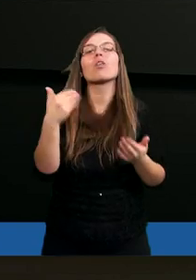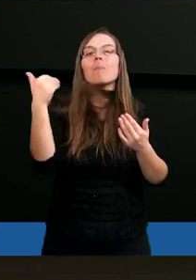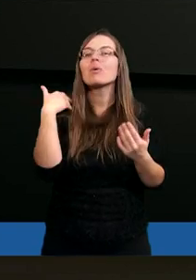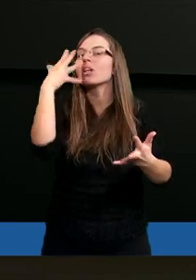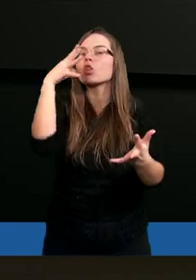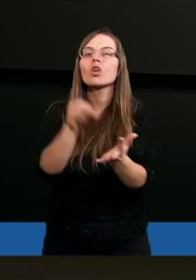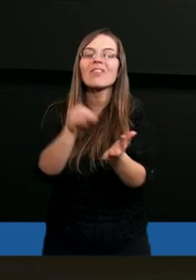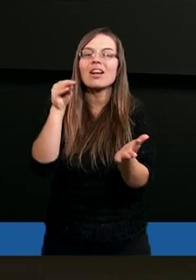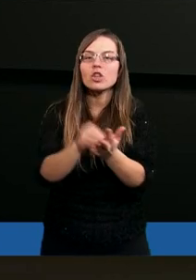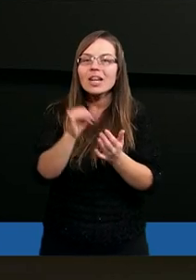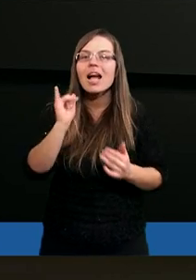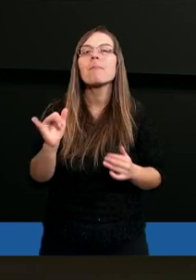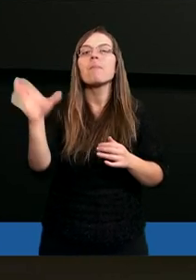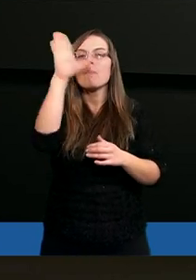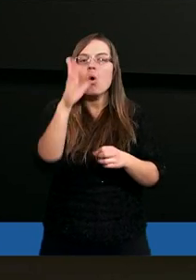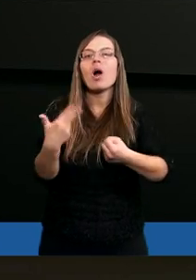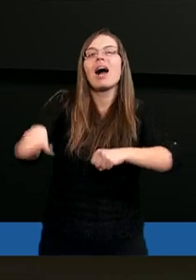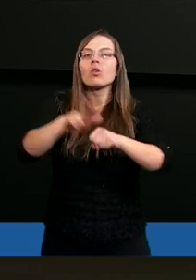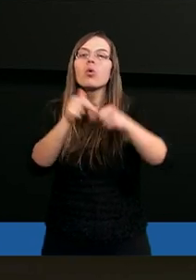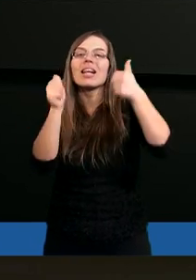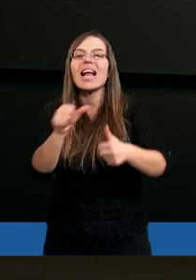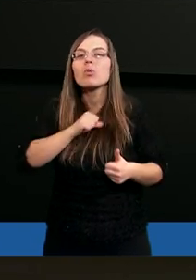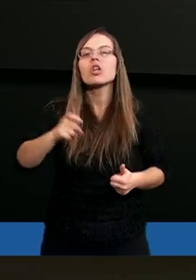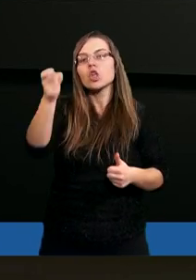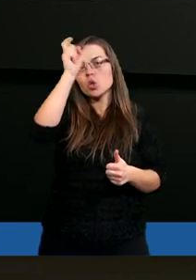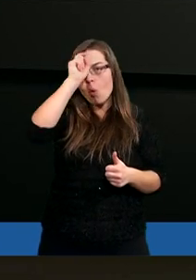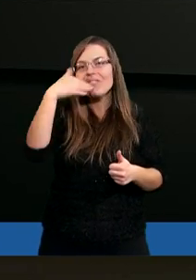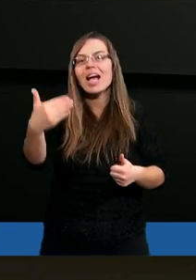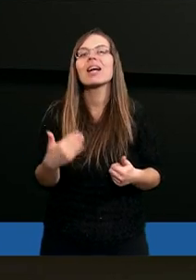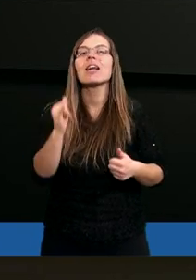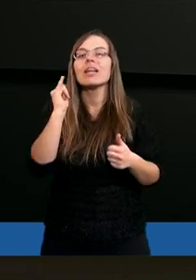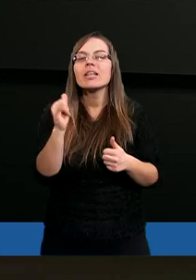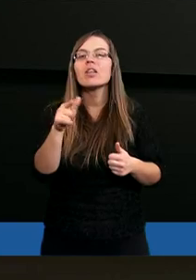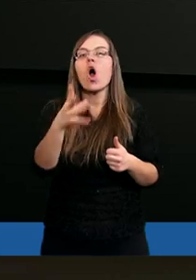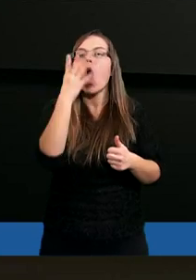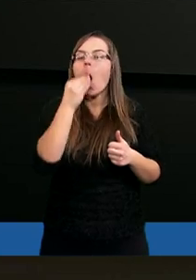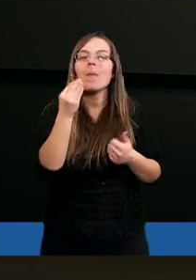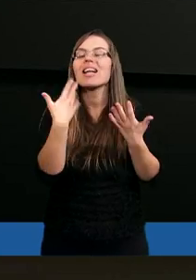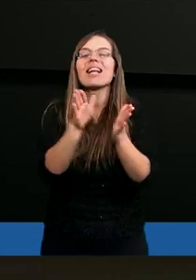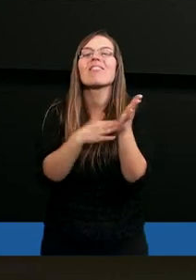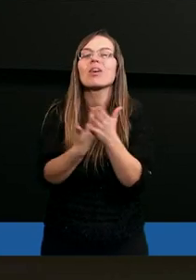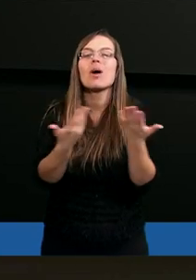były doświadczeniami Boga, który stał się człowiekiem i odniósł niezwykłe zwycięstwo.